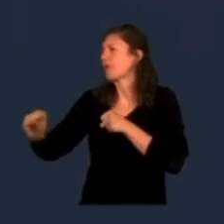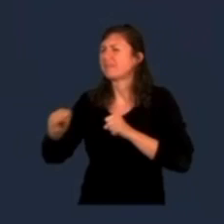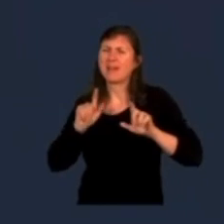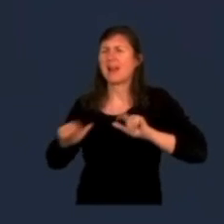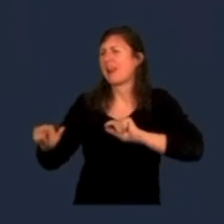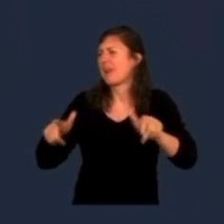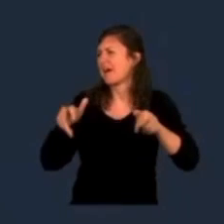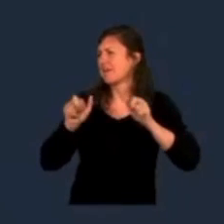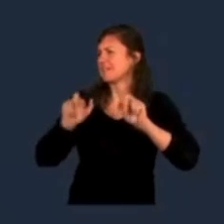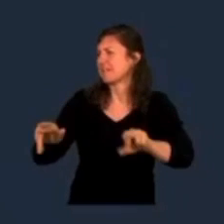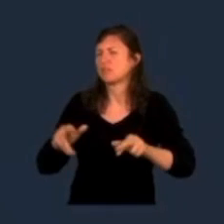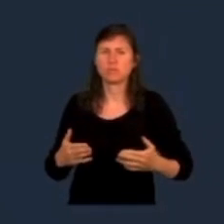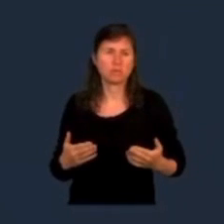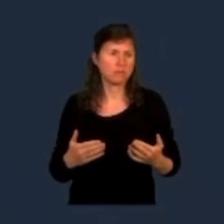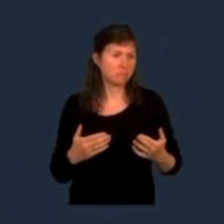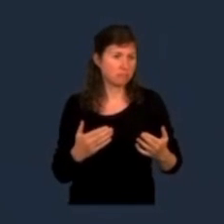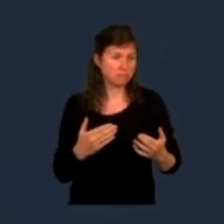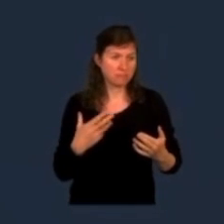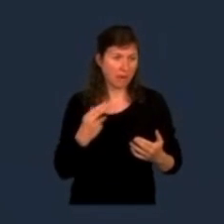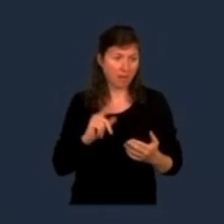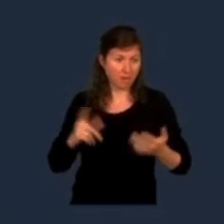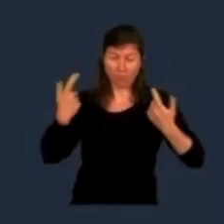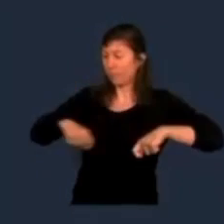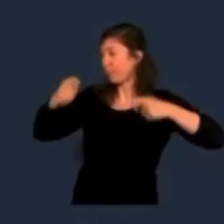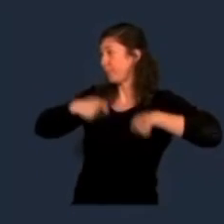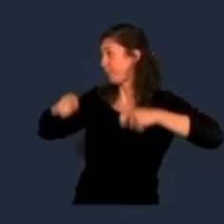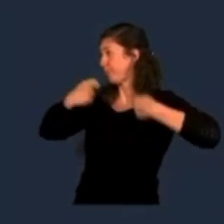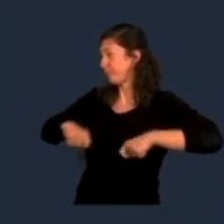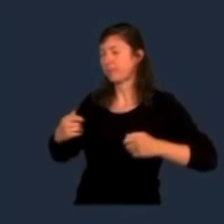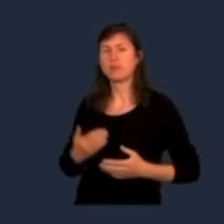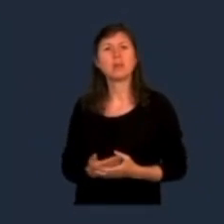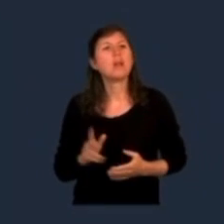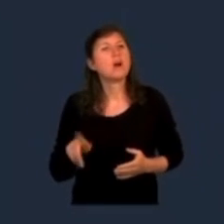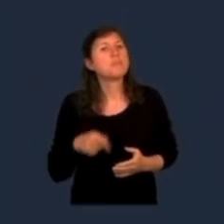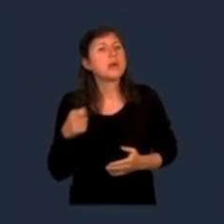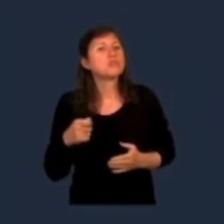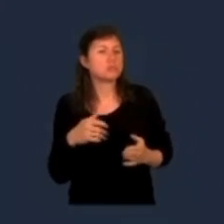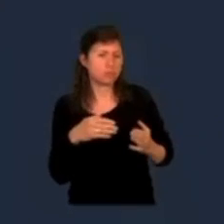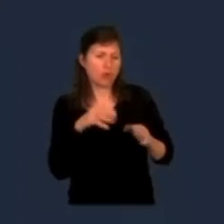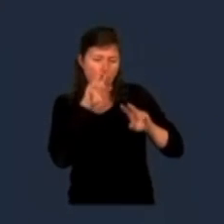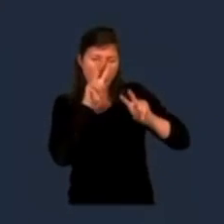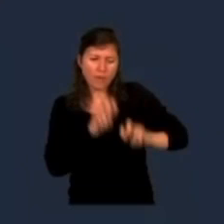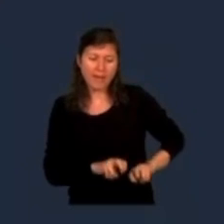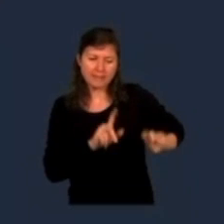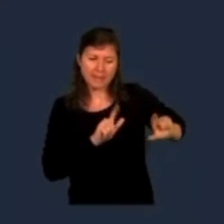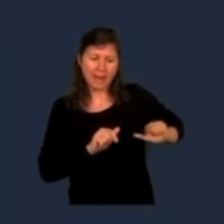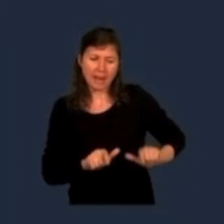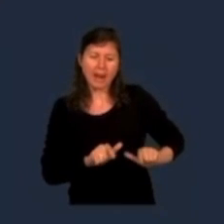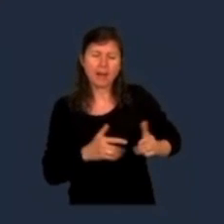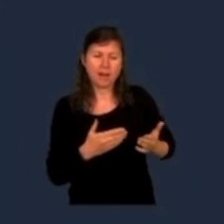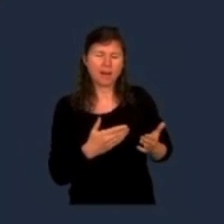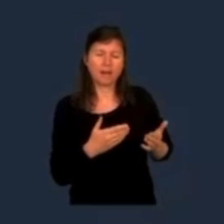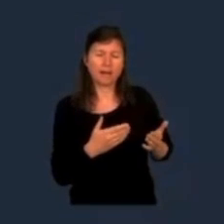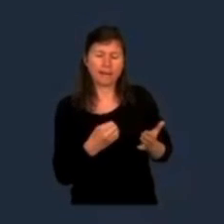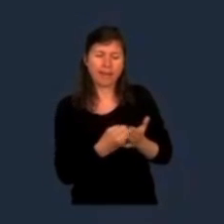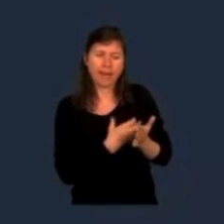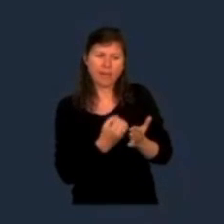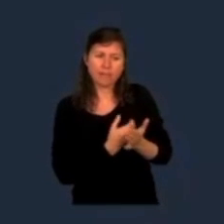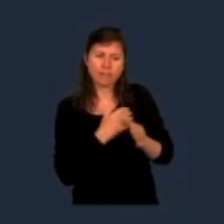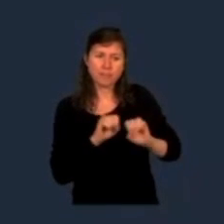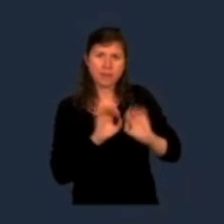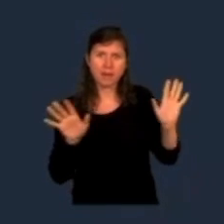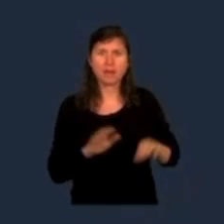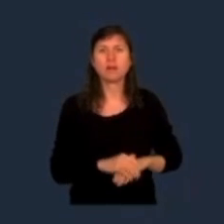sécurité, vous ne comptez plus. Évidemment, des enquêtes nuances, mon enthousiasme, et nous éclairent sur la pertinence de la vidéoprotection.